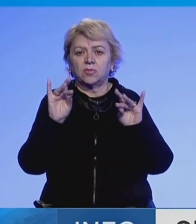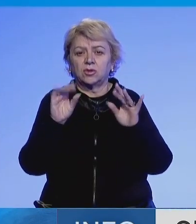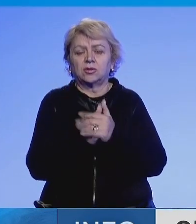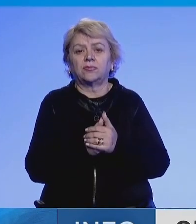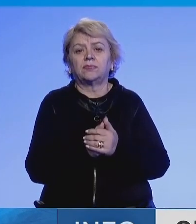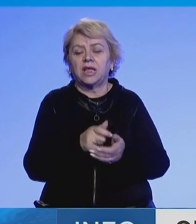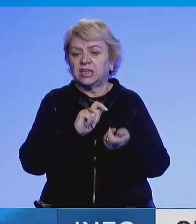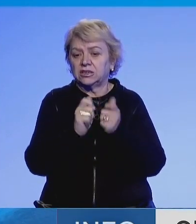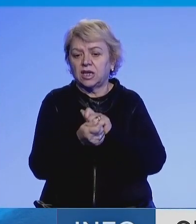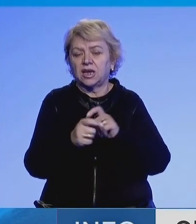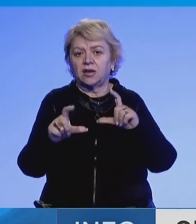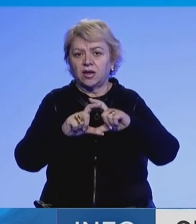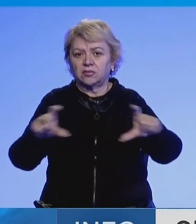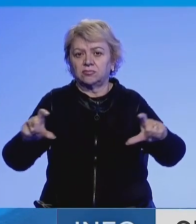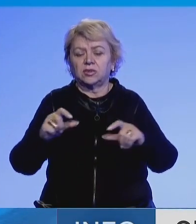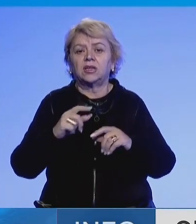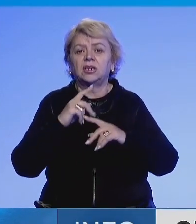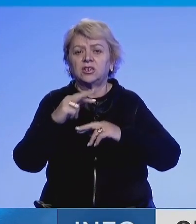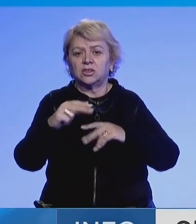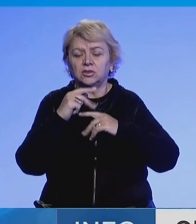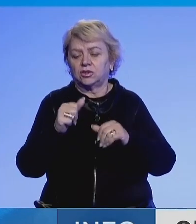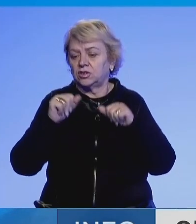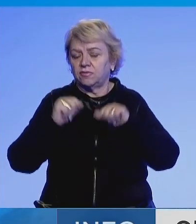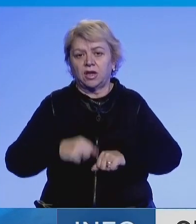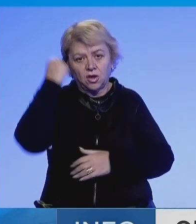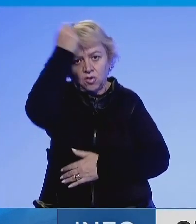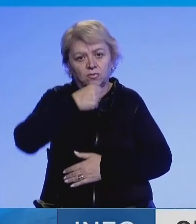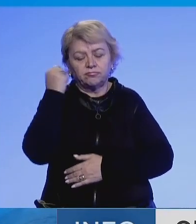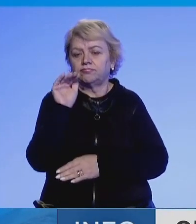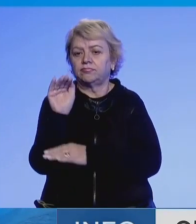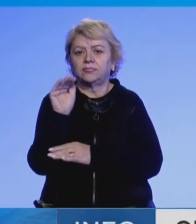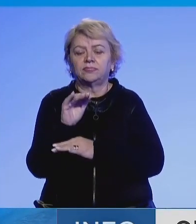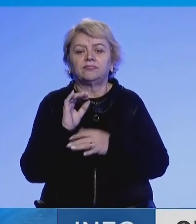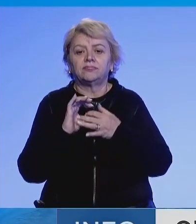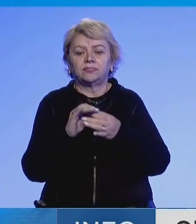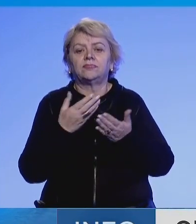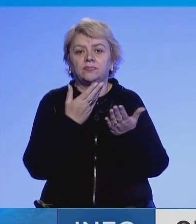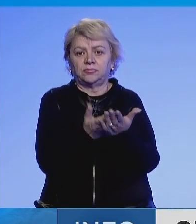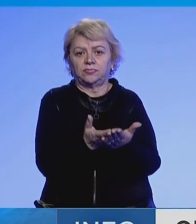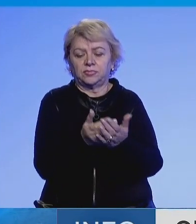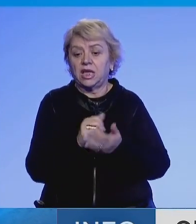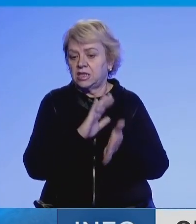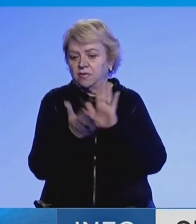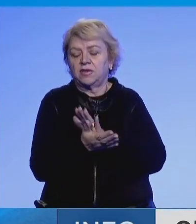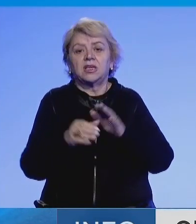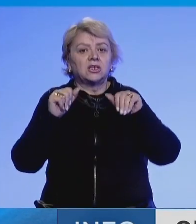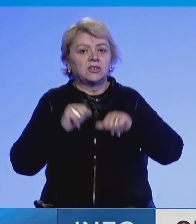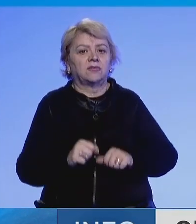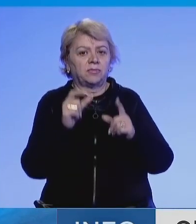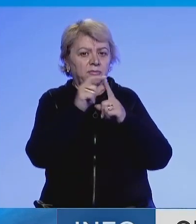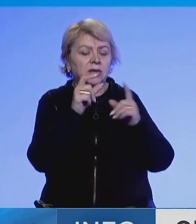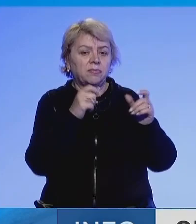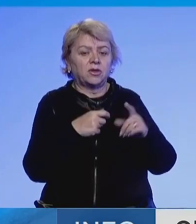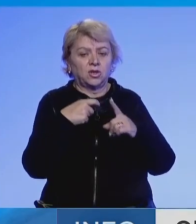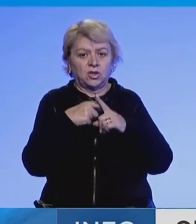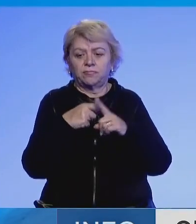konvertimin e targave ilegale në atore kësë, Qeveria e Kosovës është deklaruar lidhur me këtë propozim. Zëdhën si qeveris për parim Kryeziu